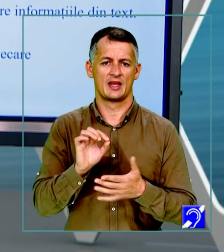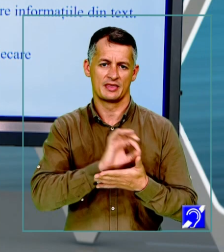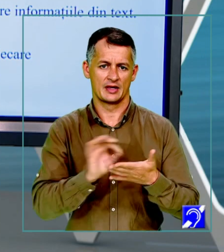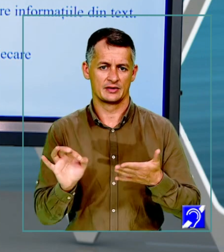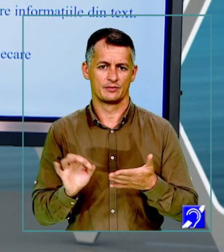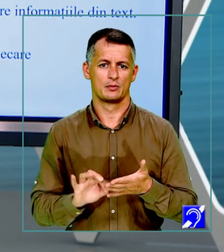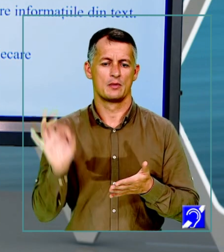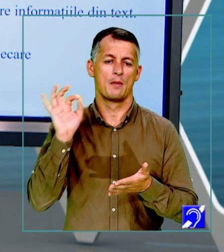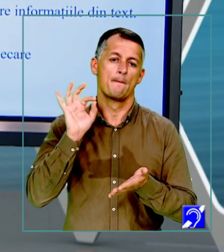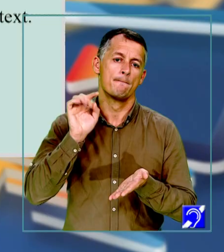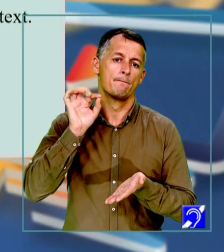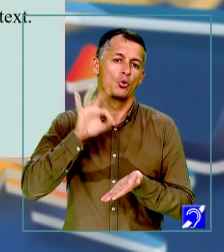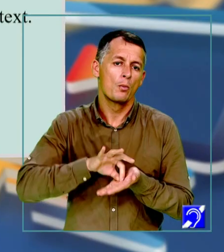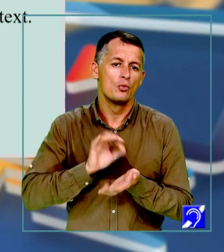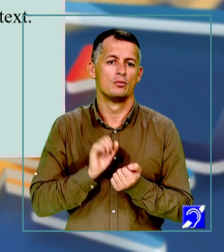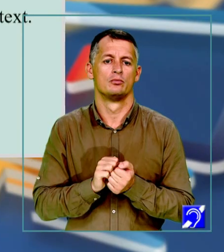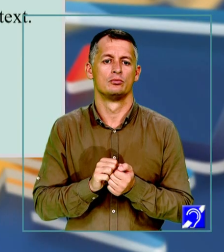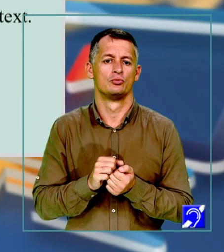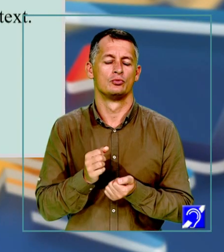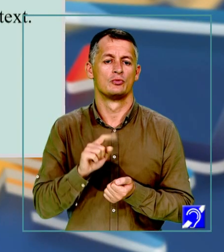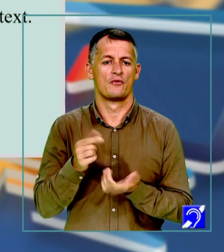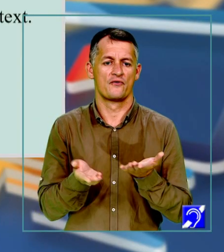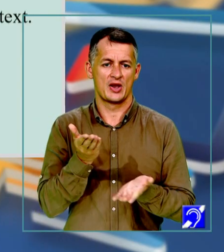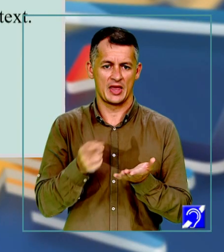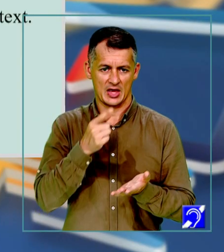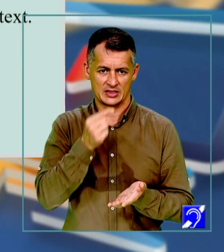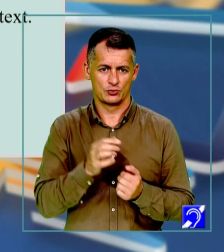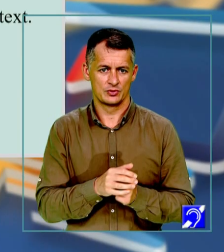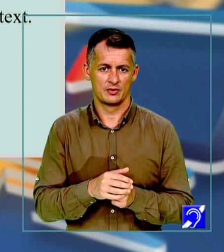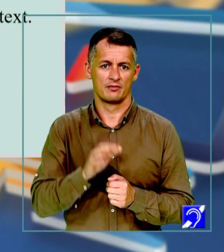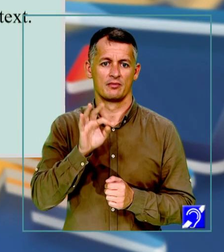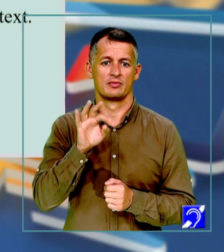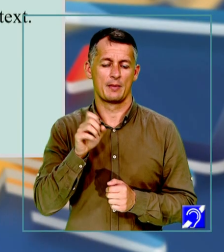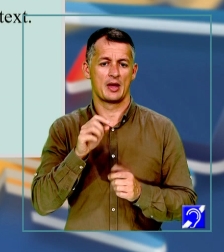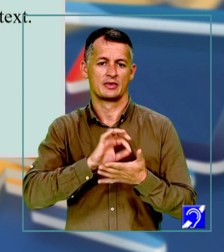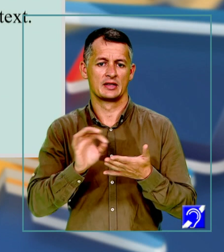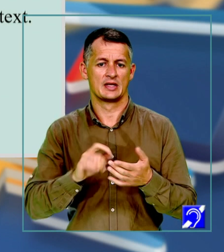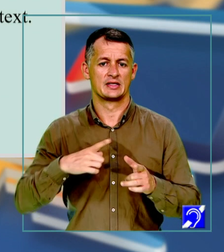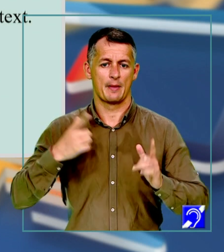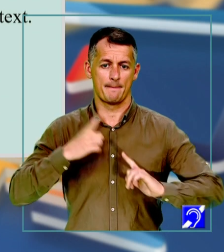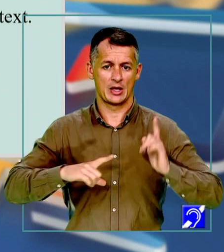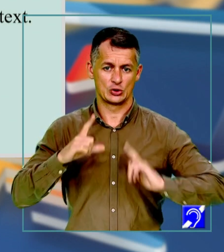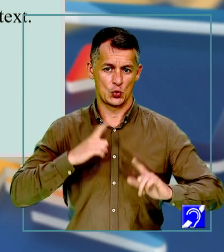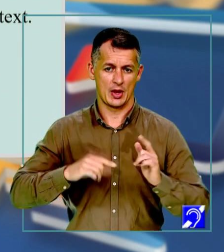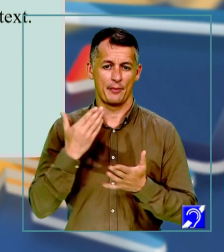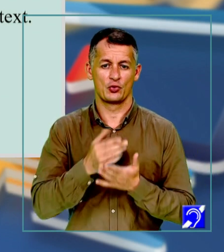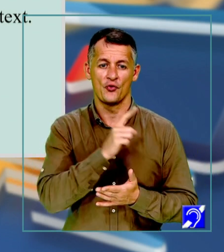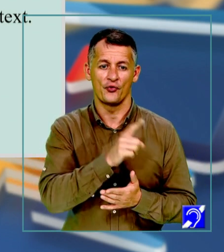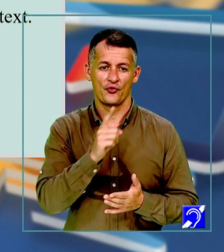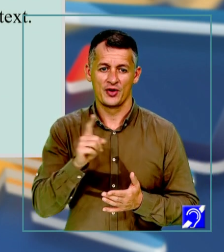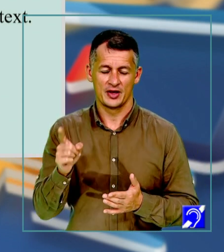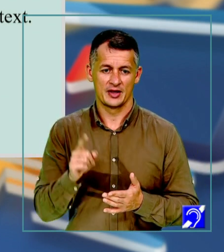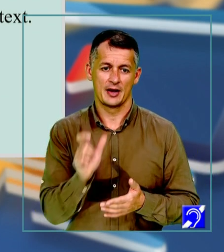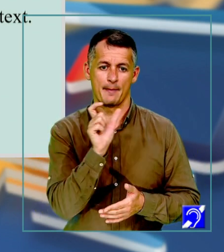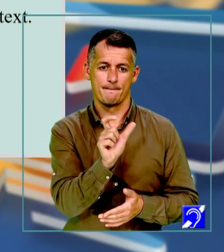propun următoarea variantă de răspuns. Tema textului este pasiunea, pentru că fiecare paragraf